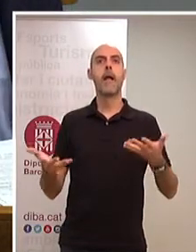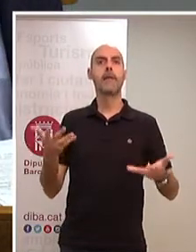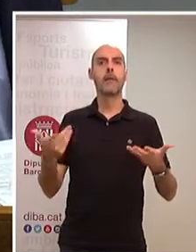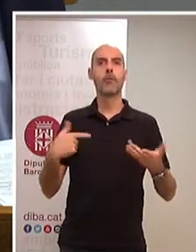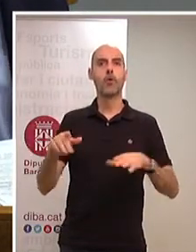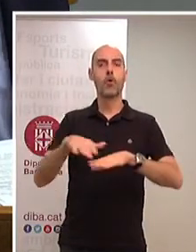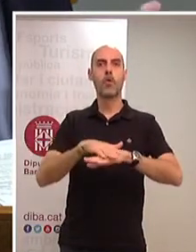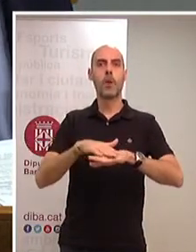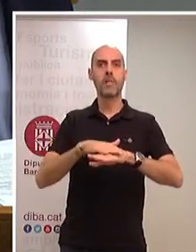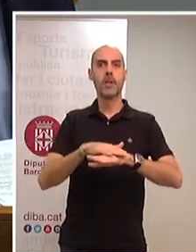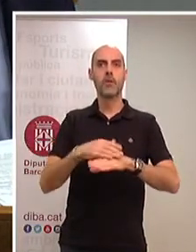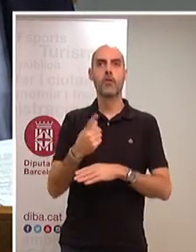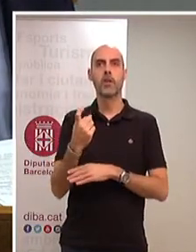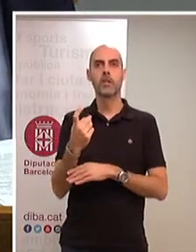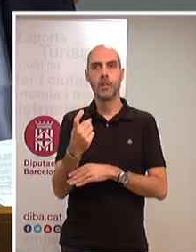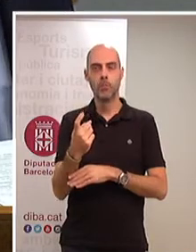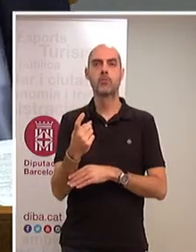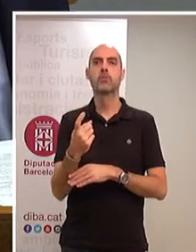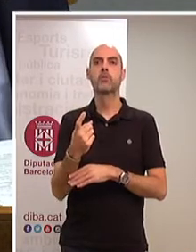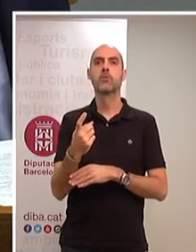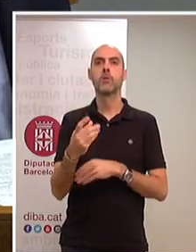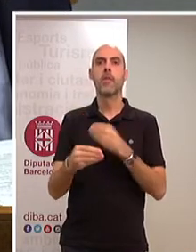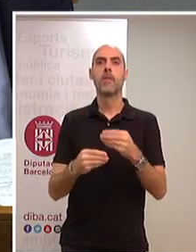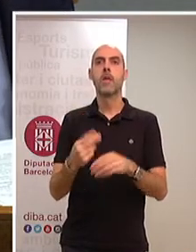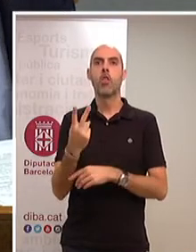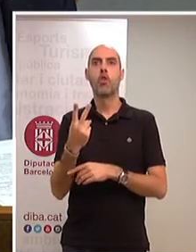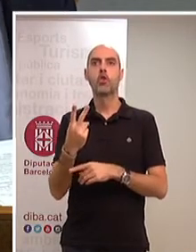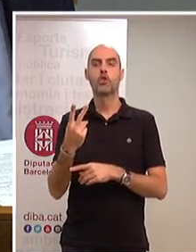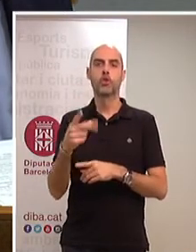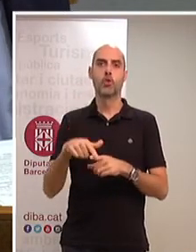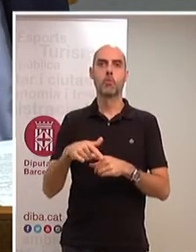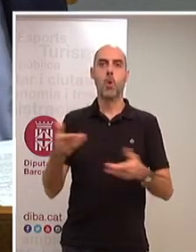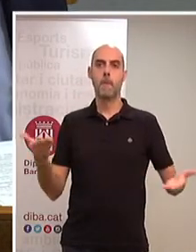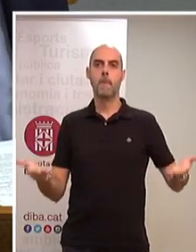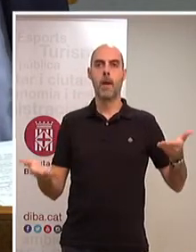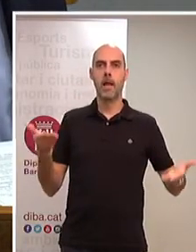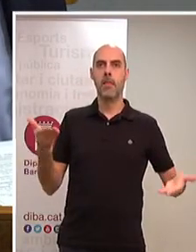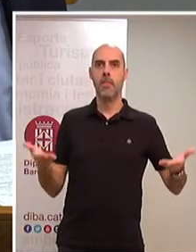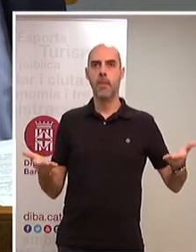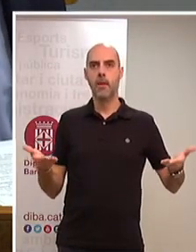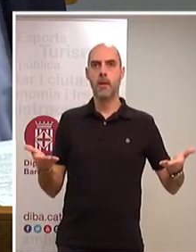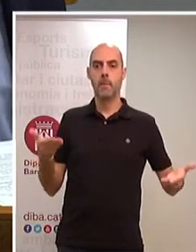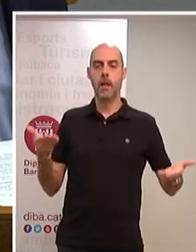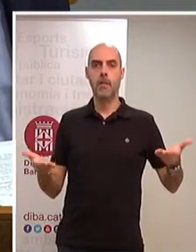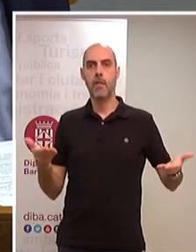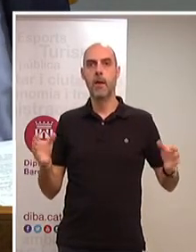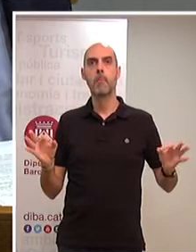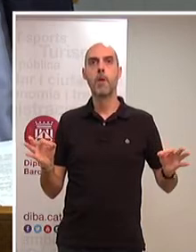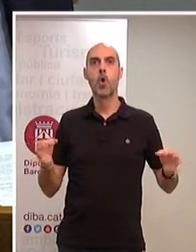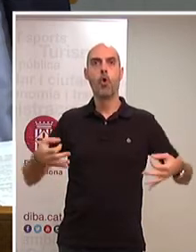hagi, diguem, pes, d'alguna manera, als dos costats de la balança. Però ha ser pes lleial i amb seny.